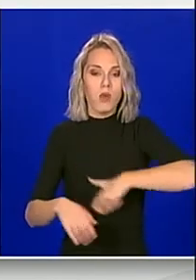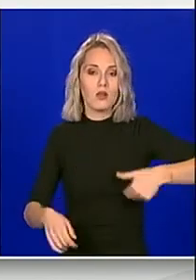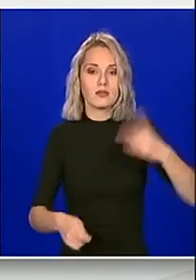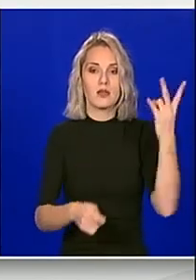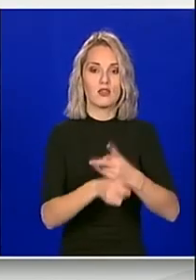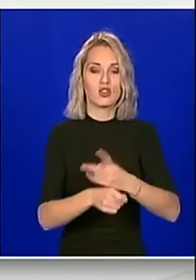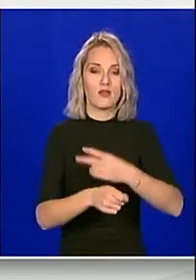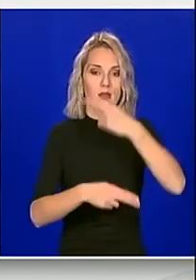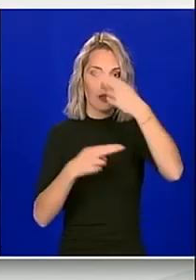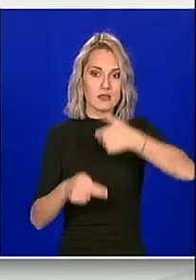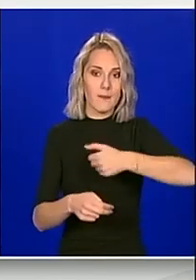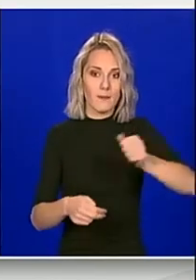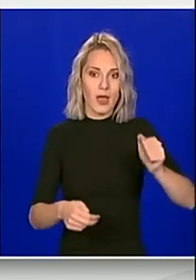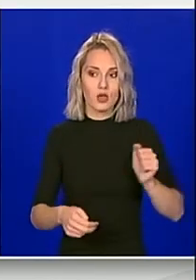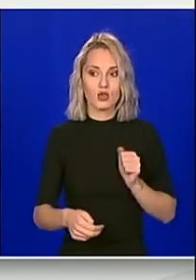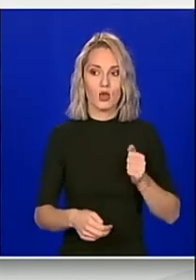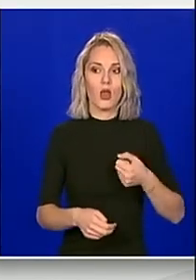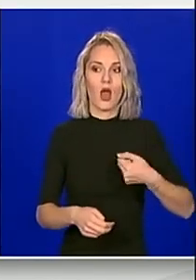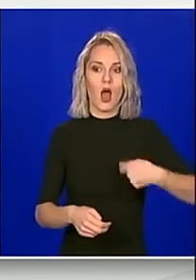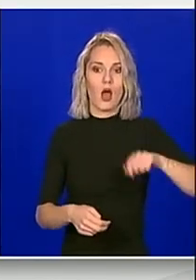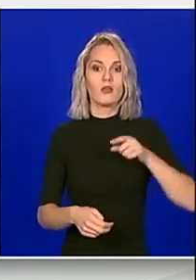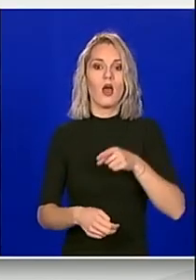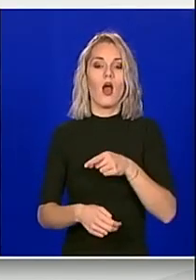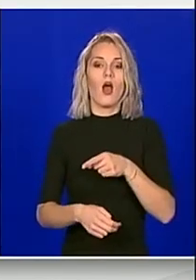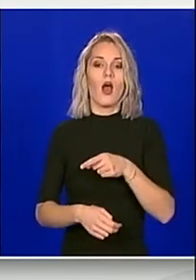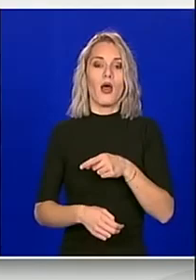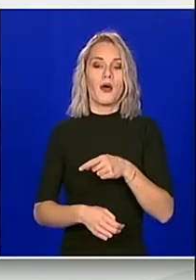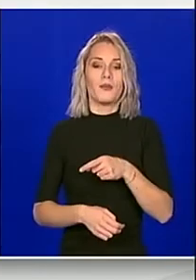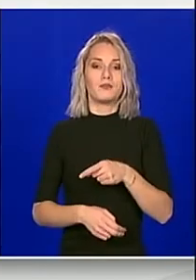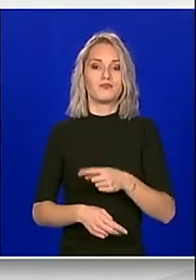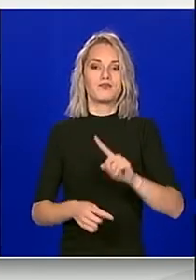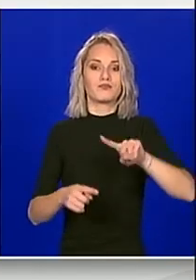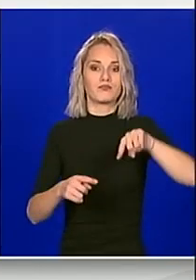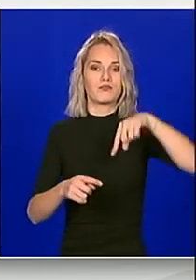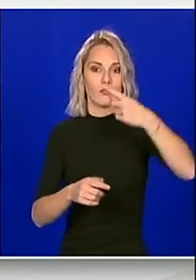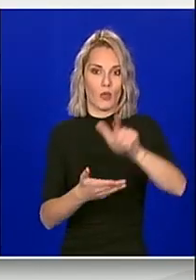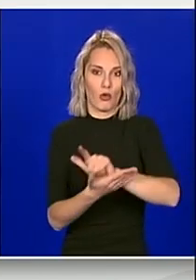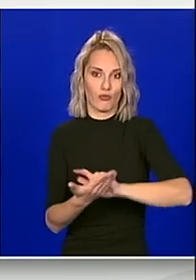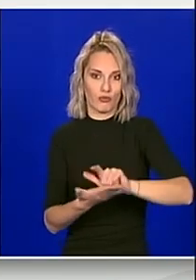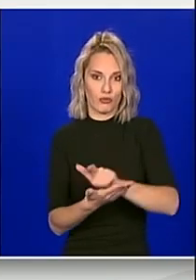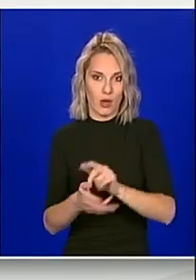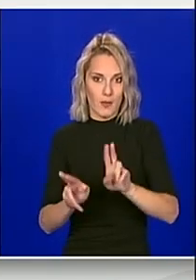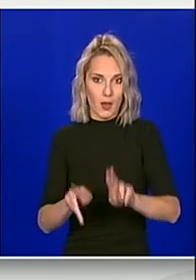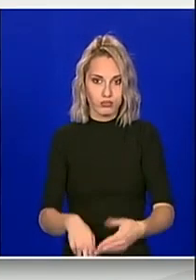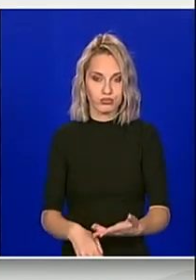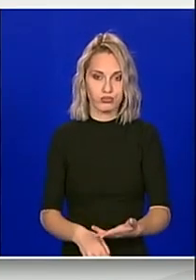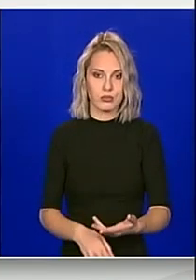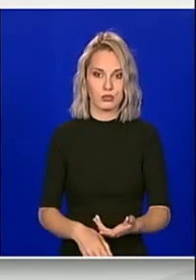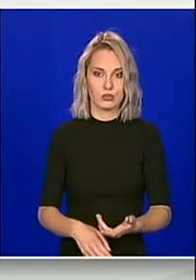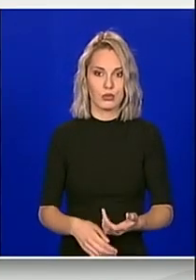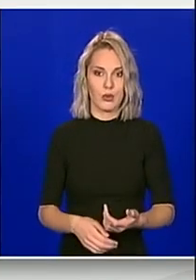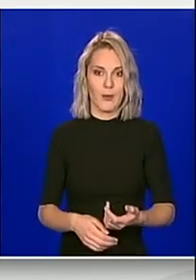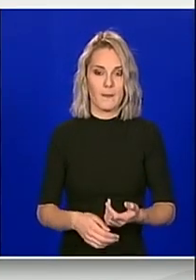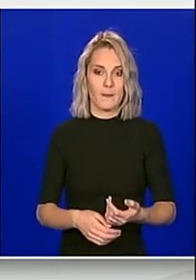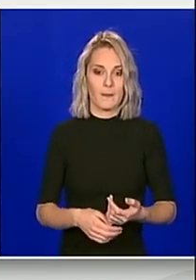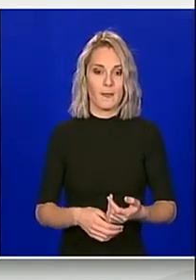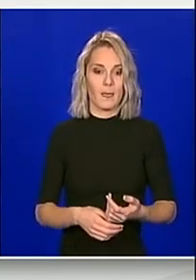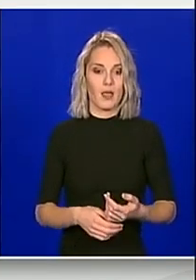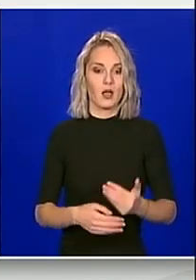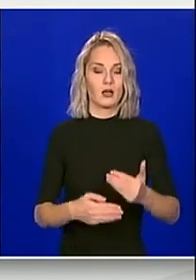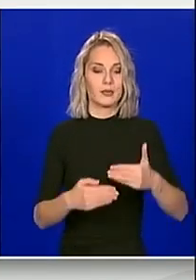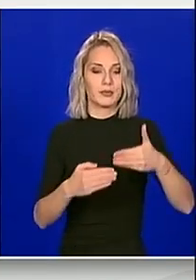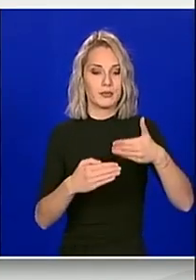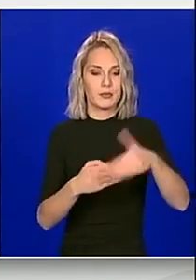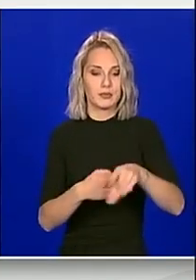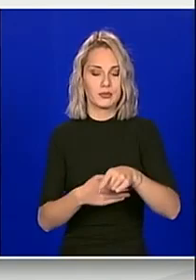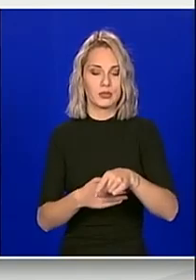inspektorata će u sljedećem razloglju ići sa